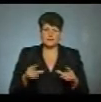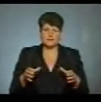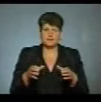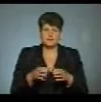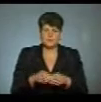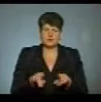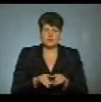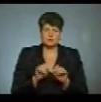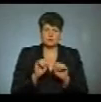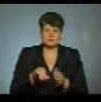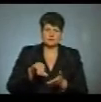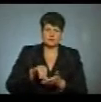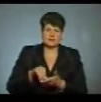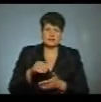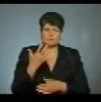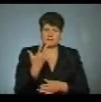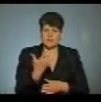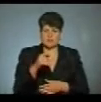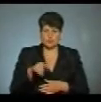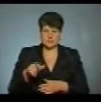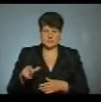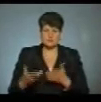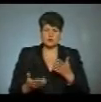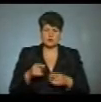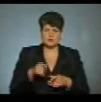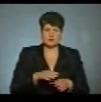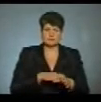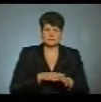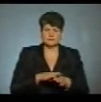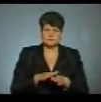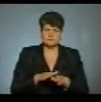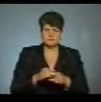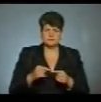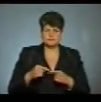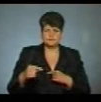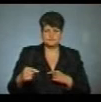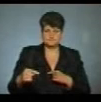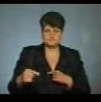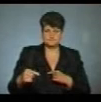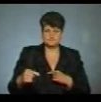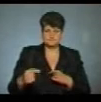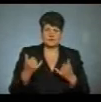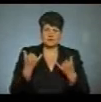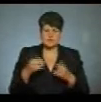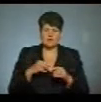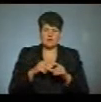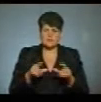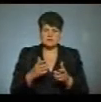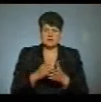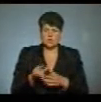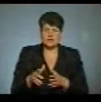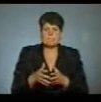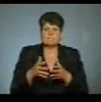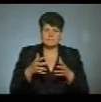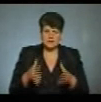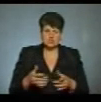одночасно можуть перебувати п'ятеро осіб, якщо вони дотримуються дистанції. Зараз людей в магазинах є трошки більше, це